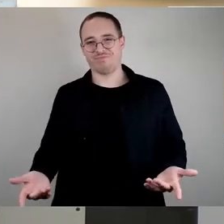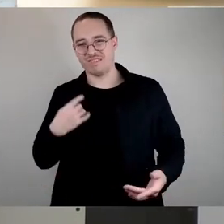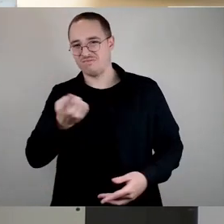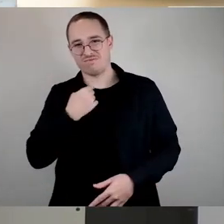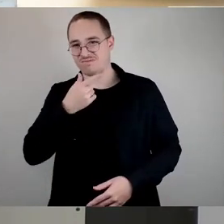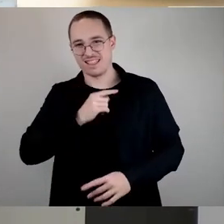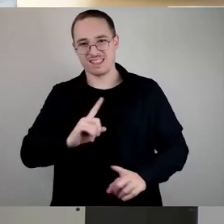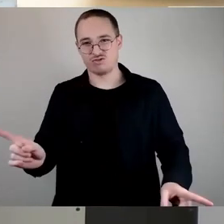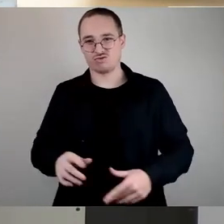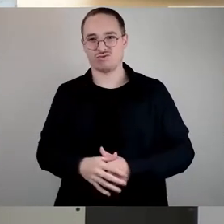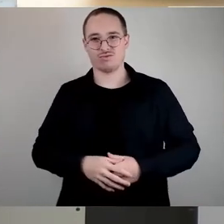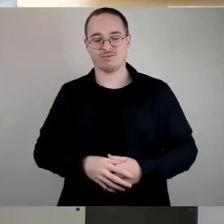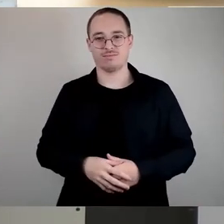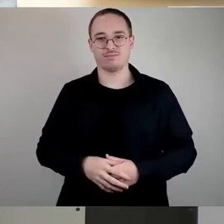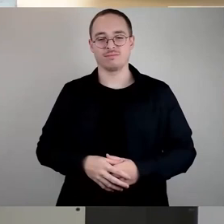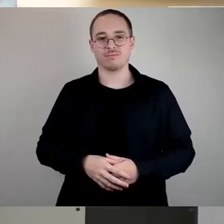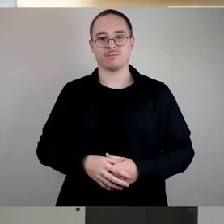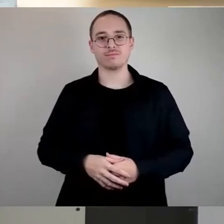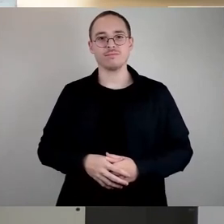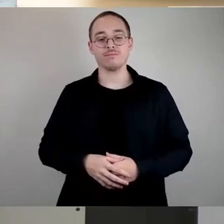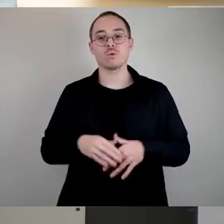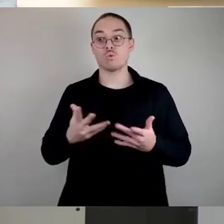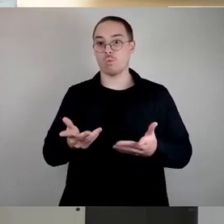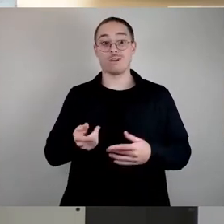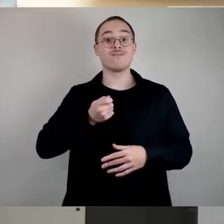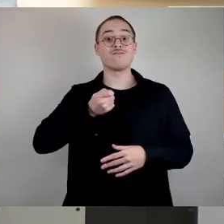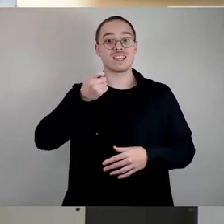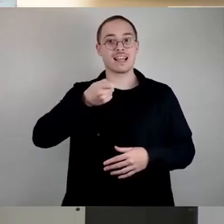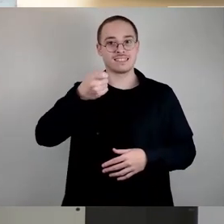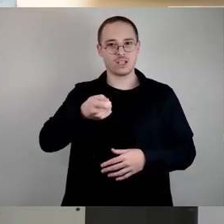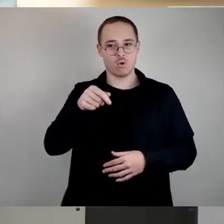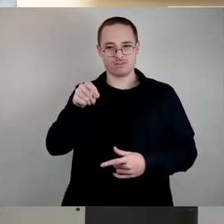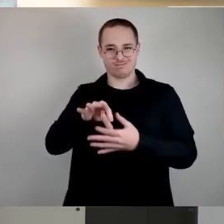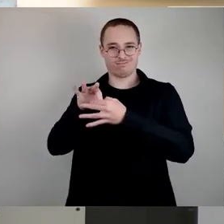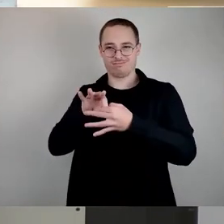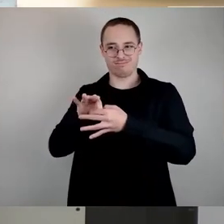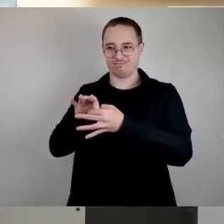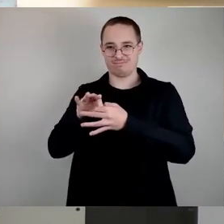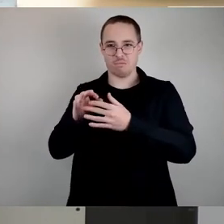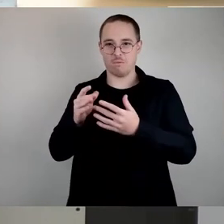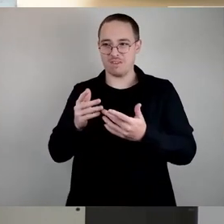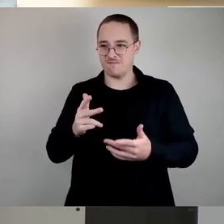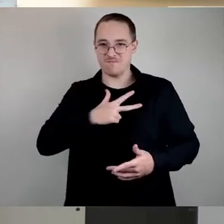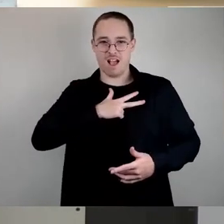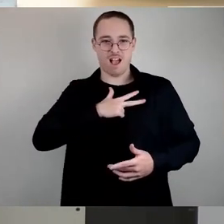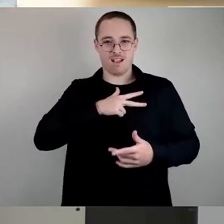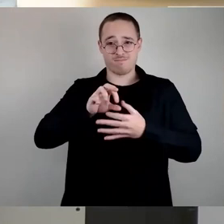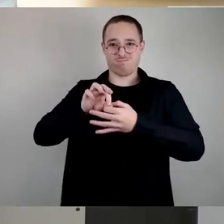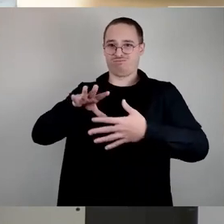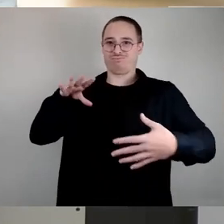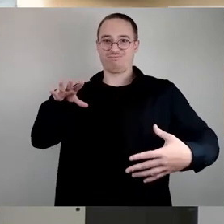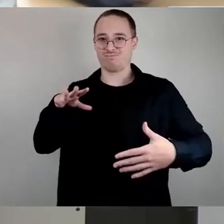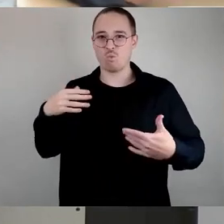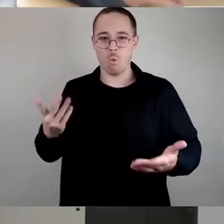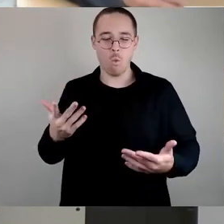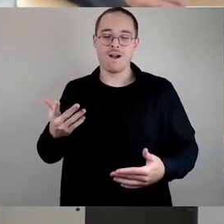ist natürlich auch noch der AfD-Antrag. Herr Breuer, Sie gehen hier so ganz locker mit